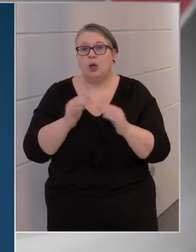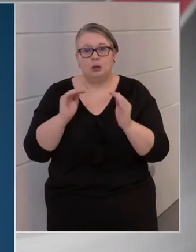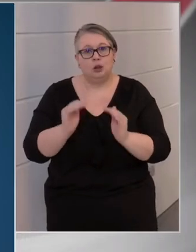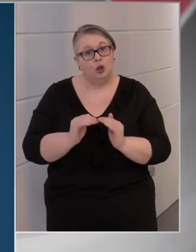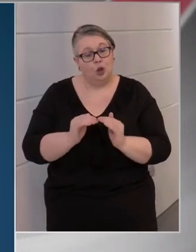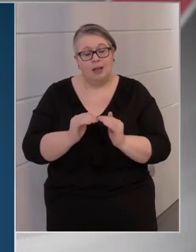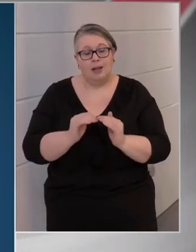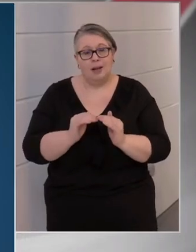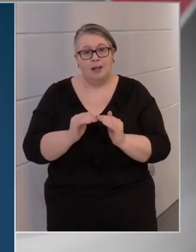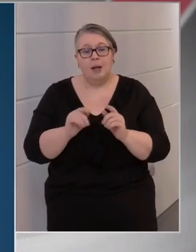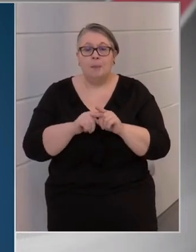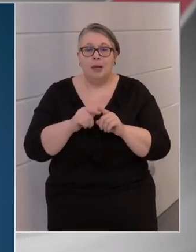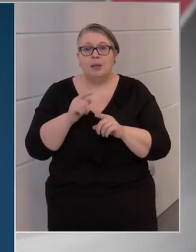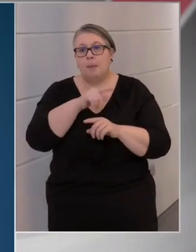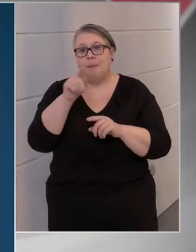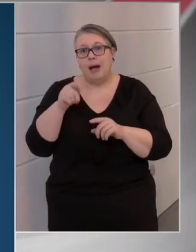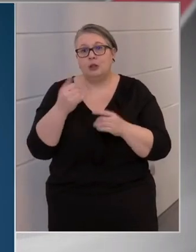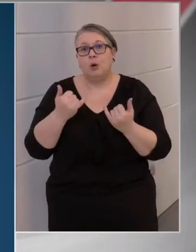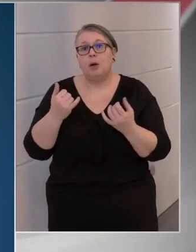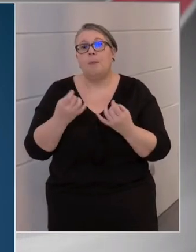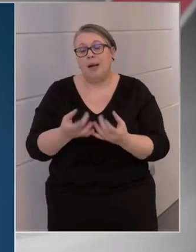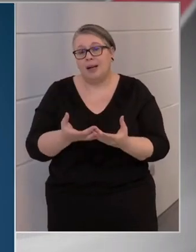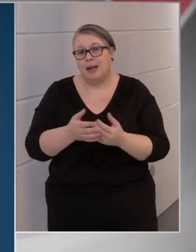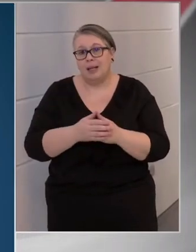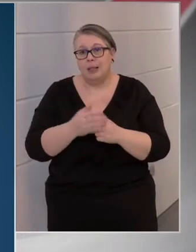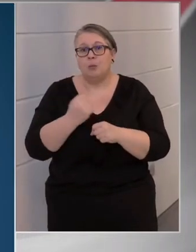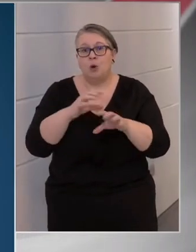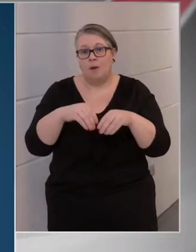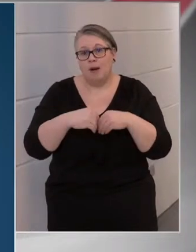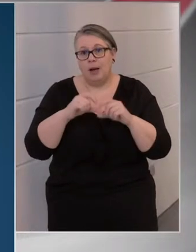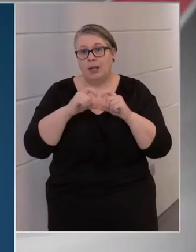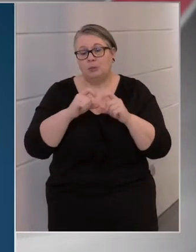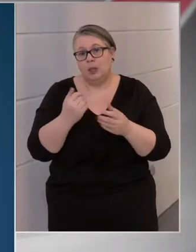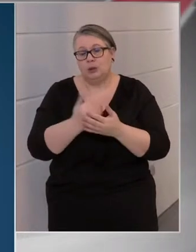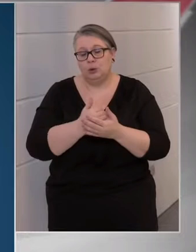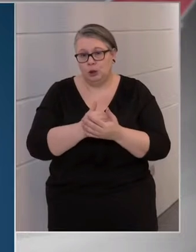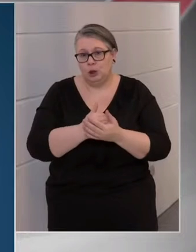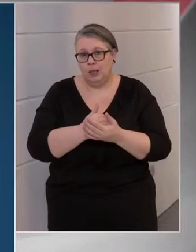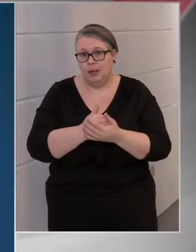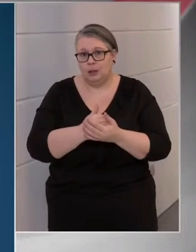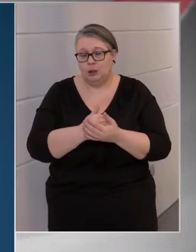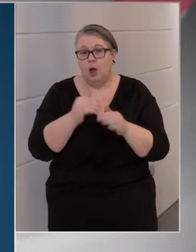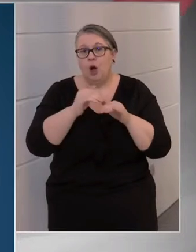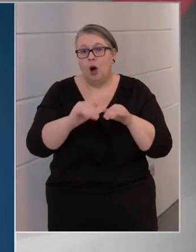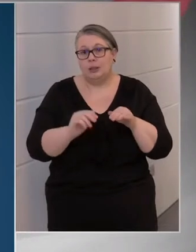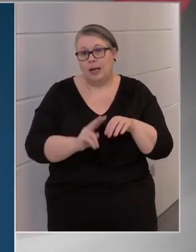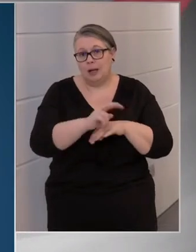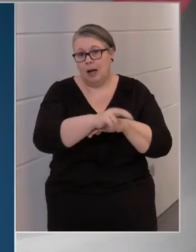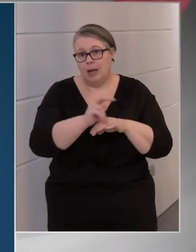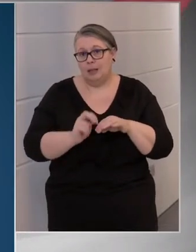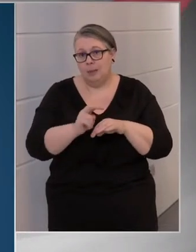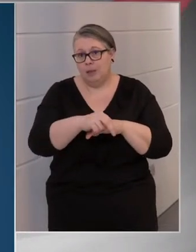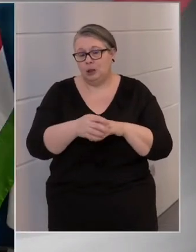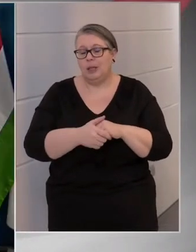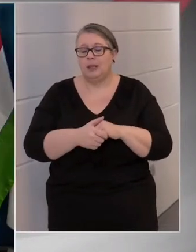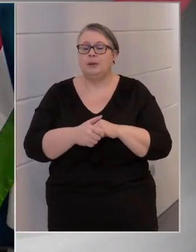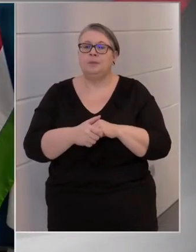csekélyebb, mint egyébként más ma is megengedett munkavállás miatt szükséges határon való átjárásnál.